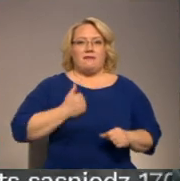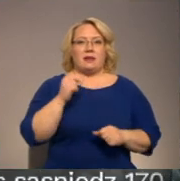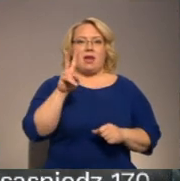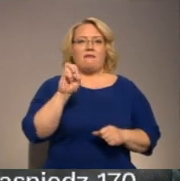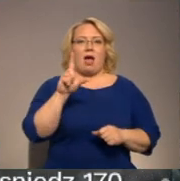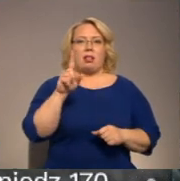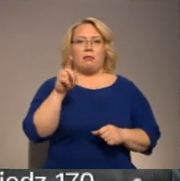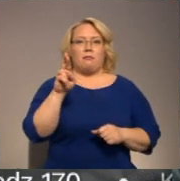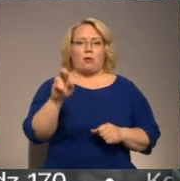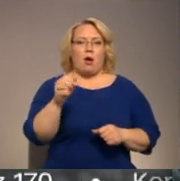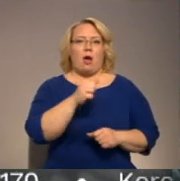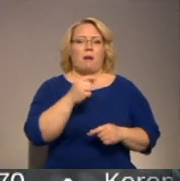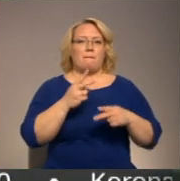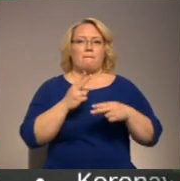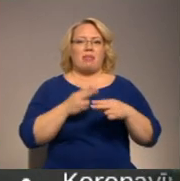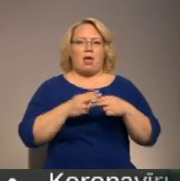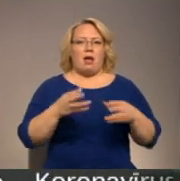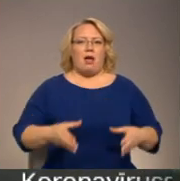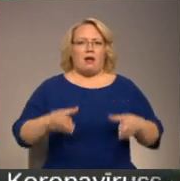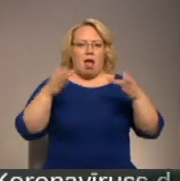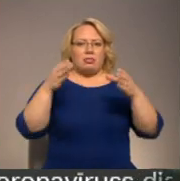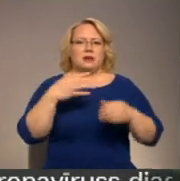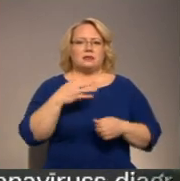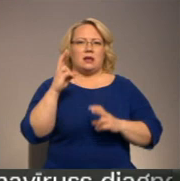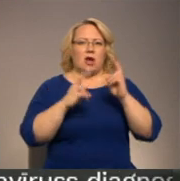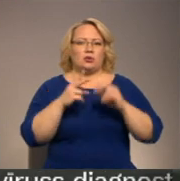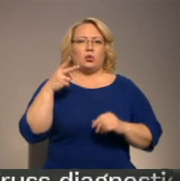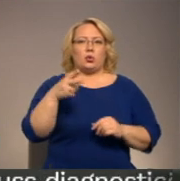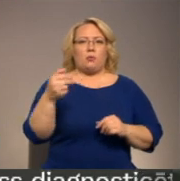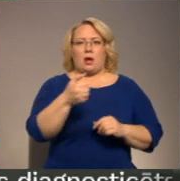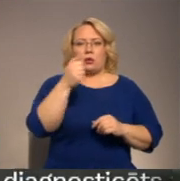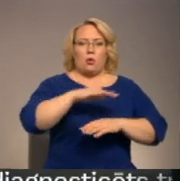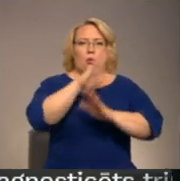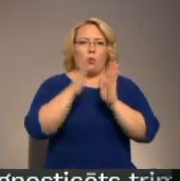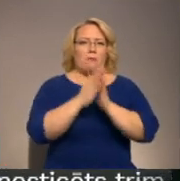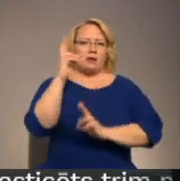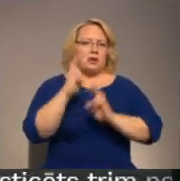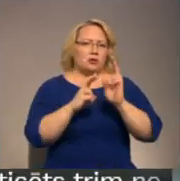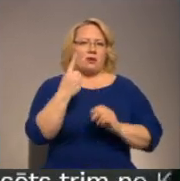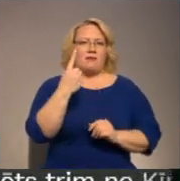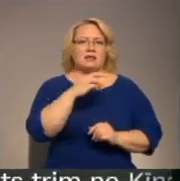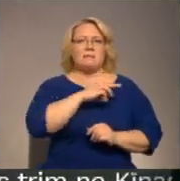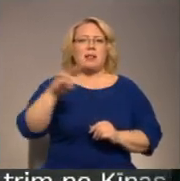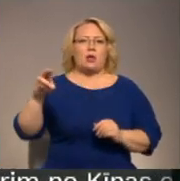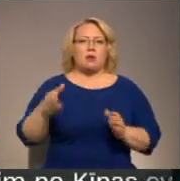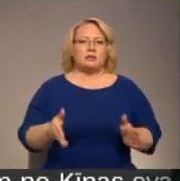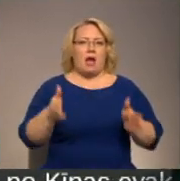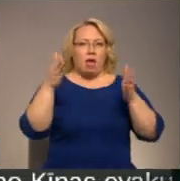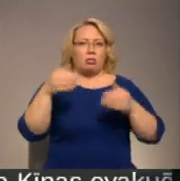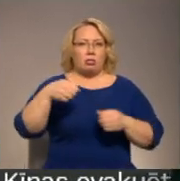Valpro metāla kānas armijas vajadzībām ražoja jau no 2000. gada un kopumā sarežots vairāk nekā viens miljonus kānu.